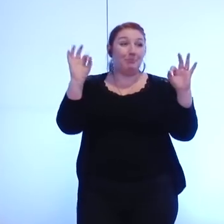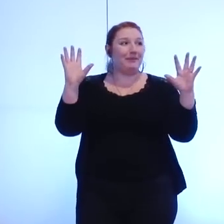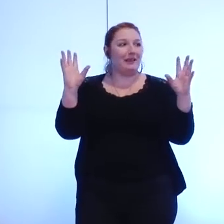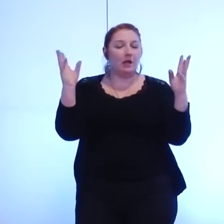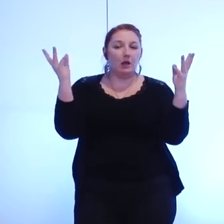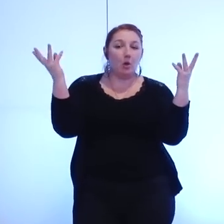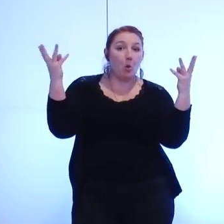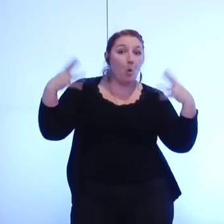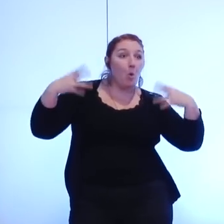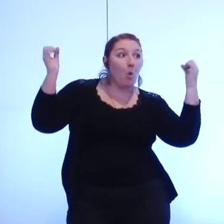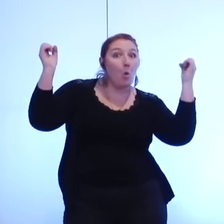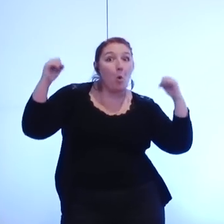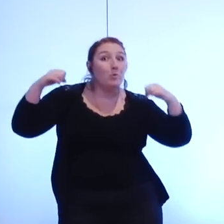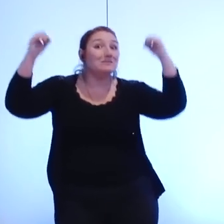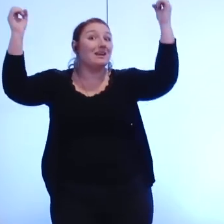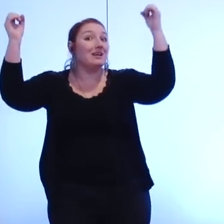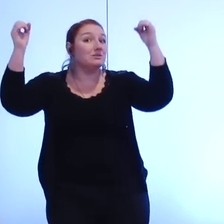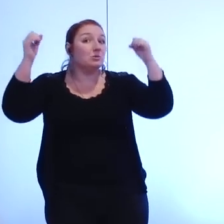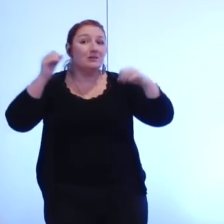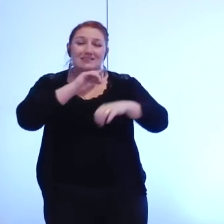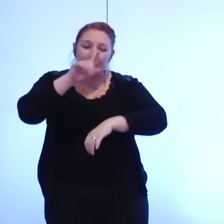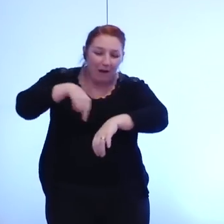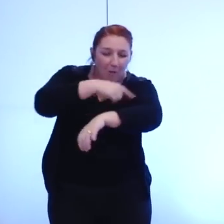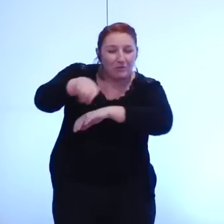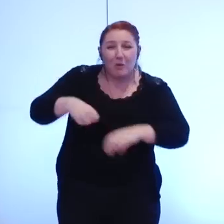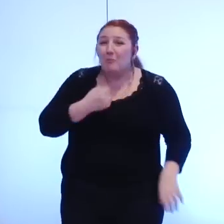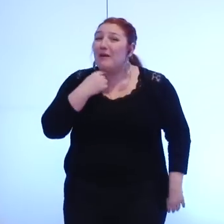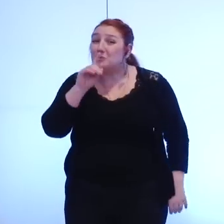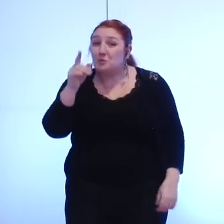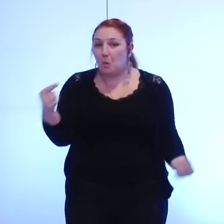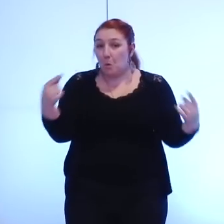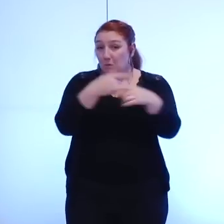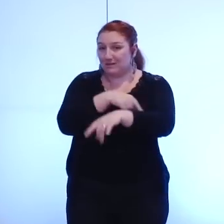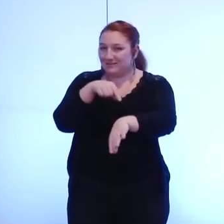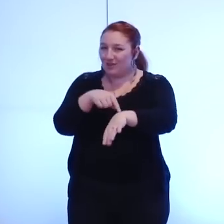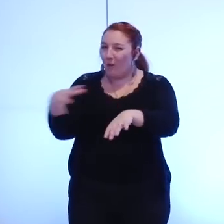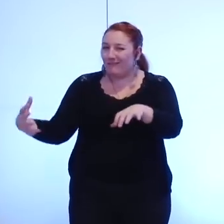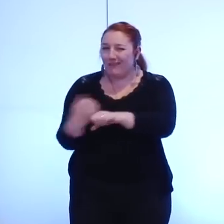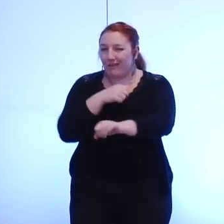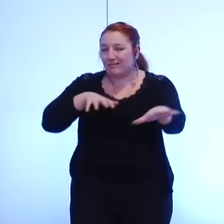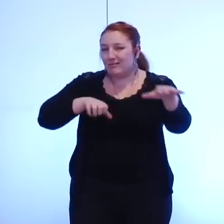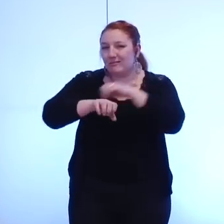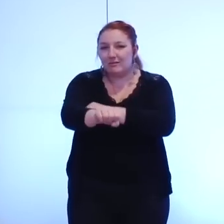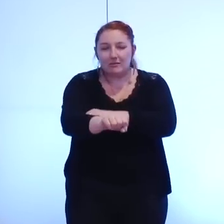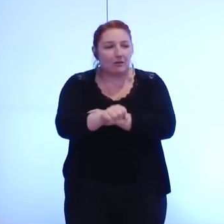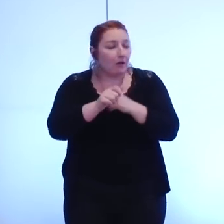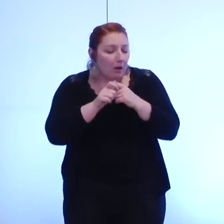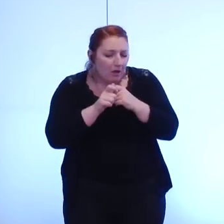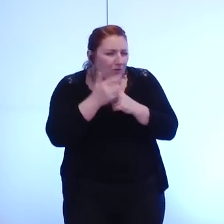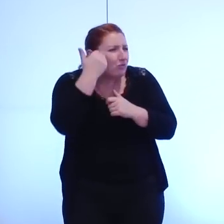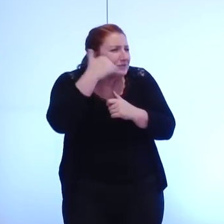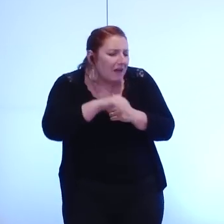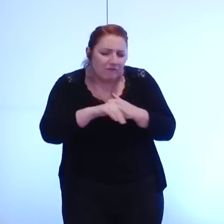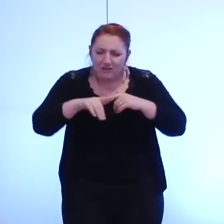concerter c'est pas perdre du temps c'est gagner du temps vous savez c'est processus de